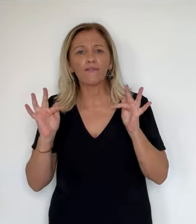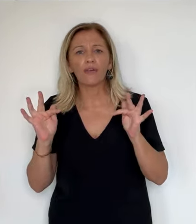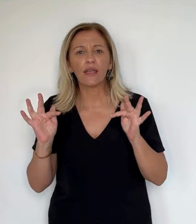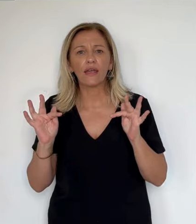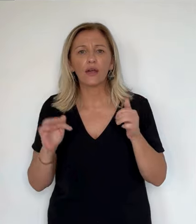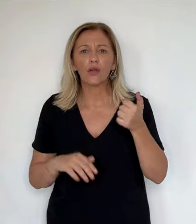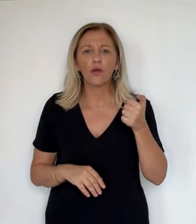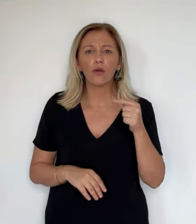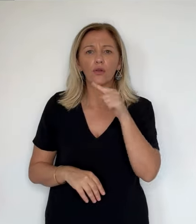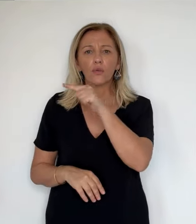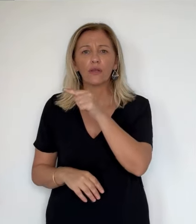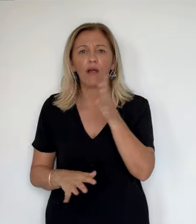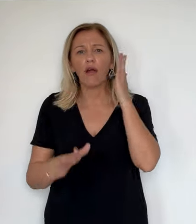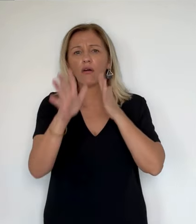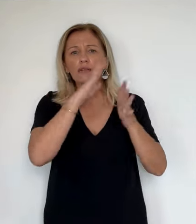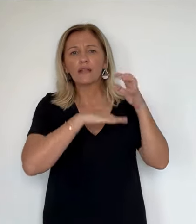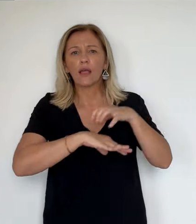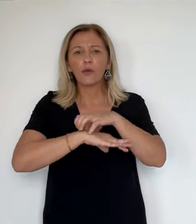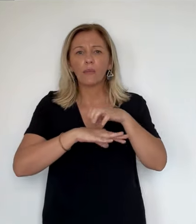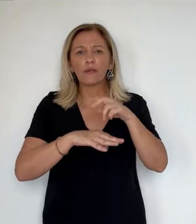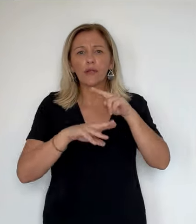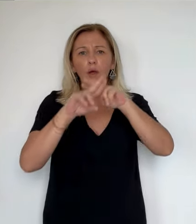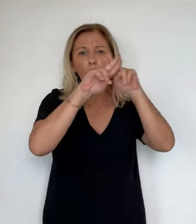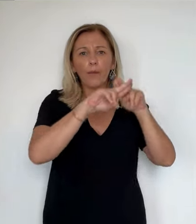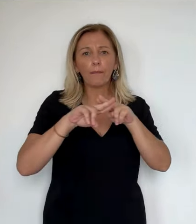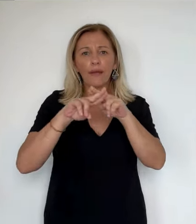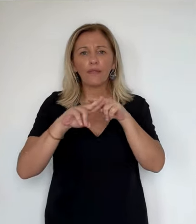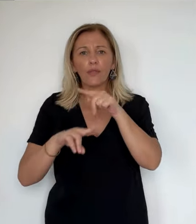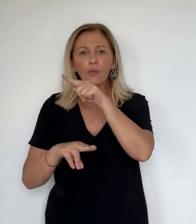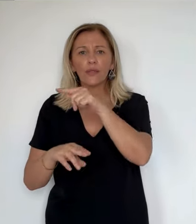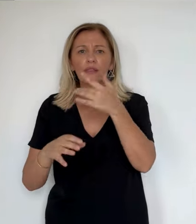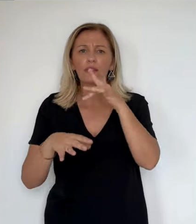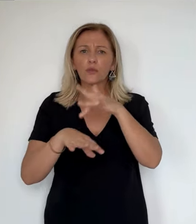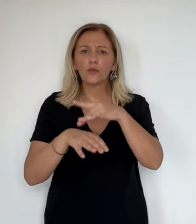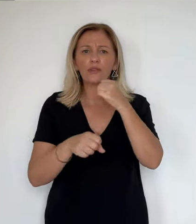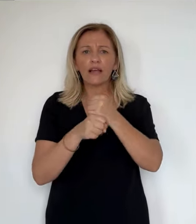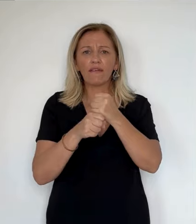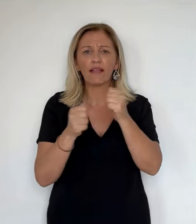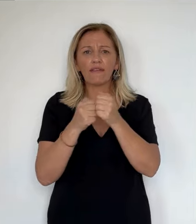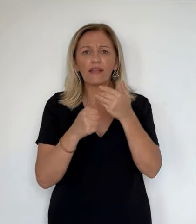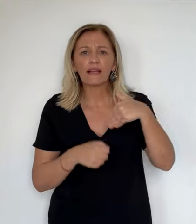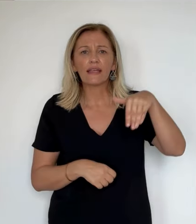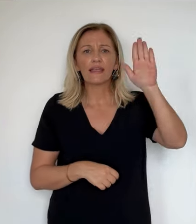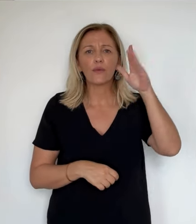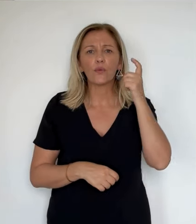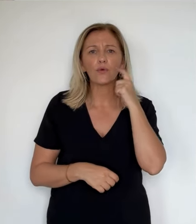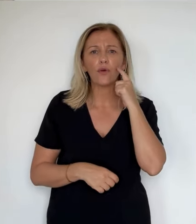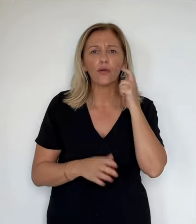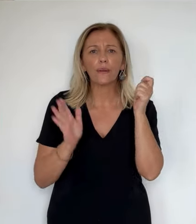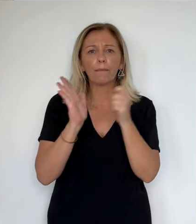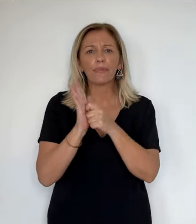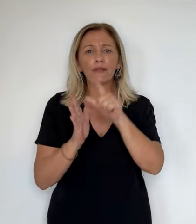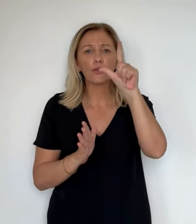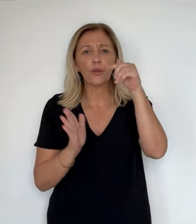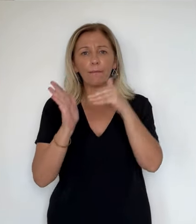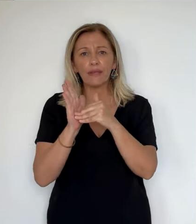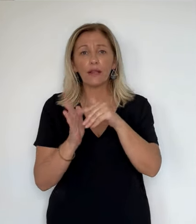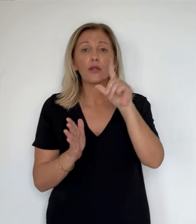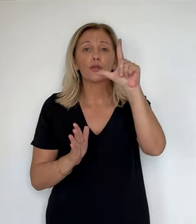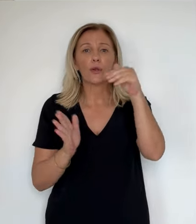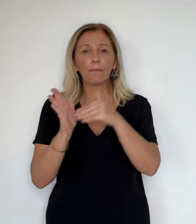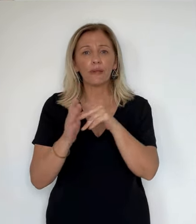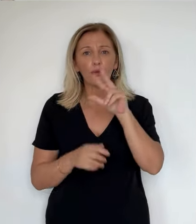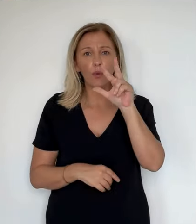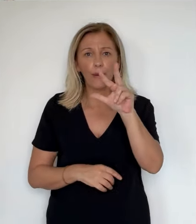politique régionale, avait travaillé avec une délégation d'élus insulaires à plusieurs reprises en 2000 ou encore en 2003. L'ancien eurodéputé